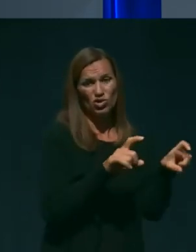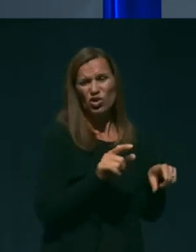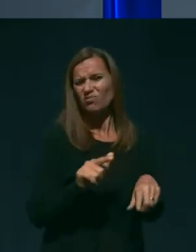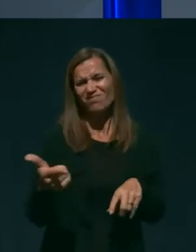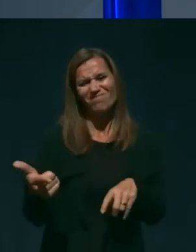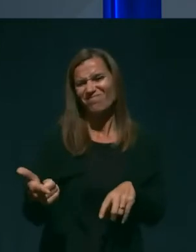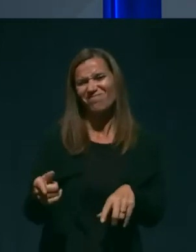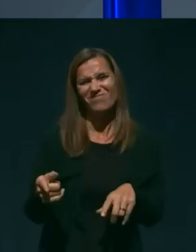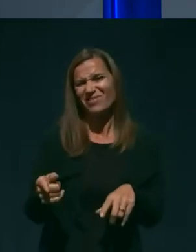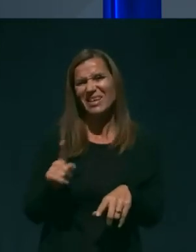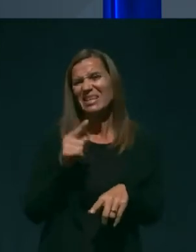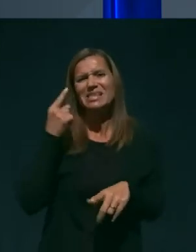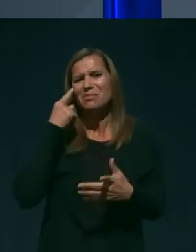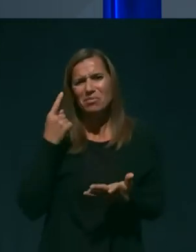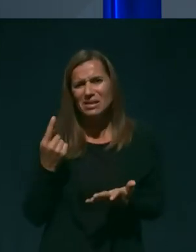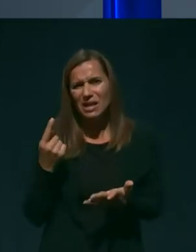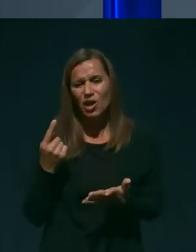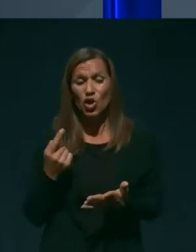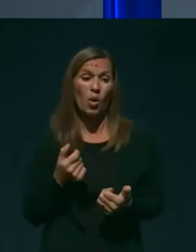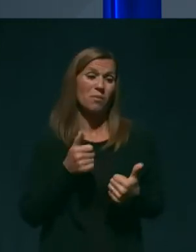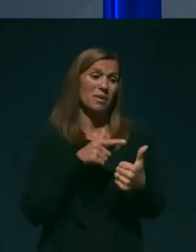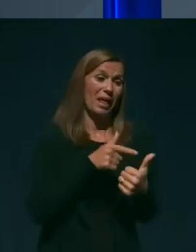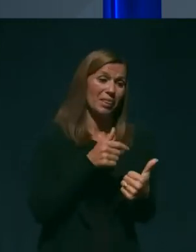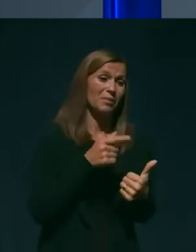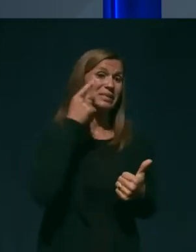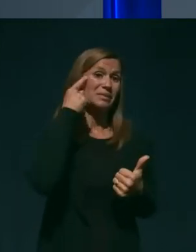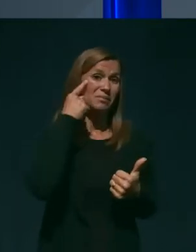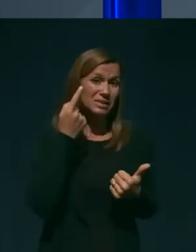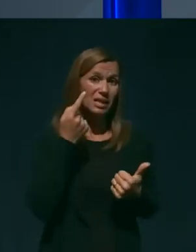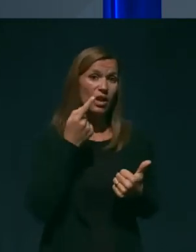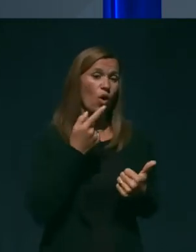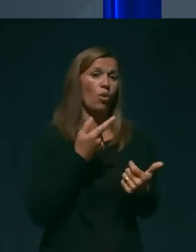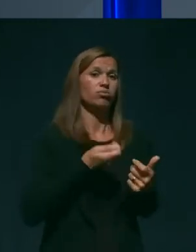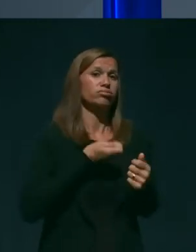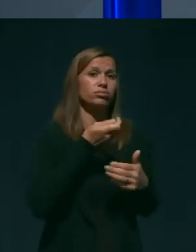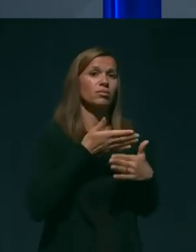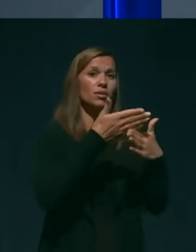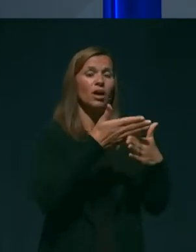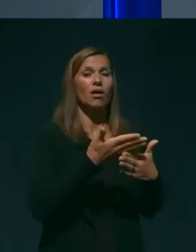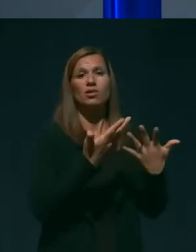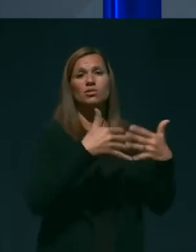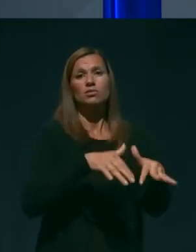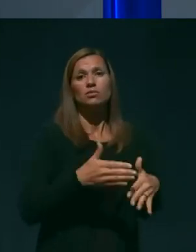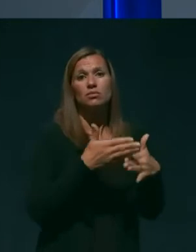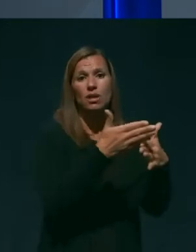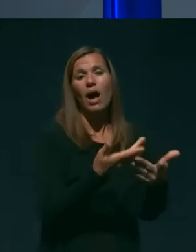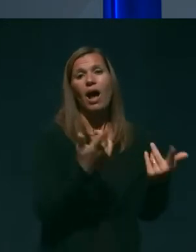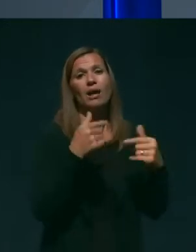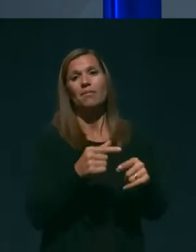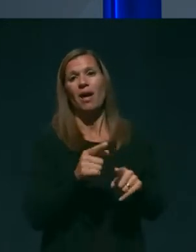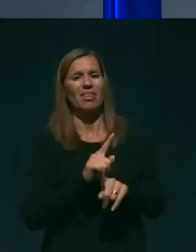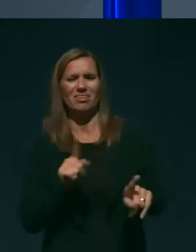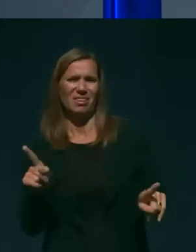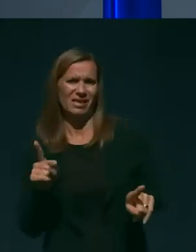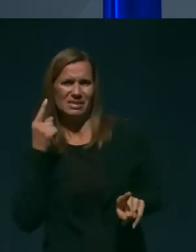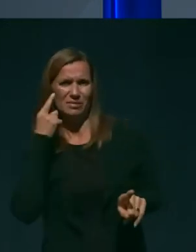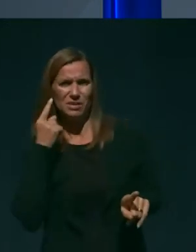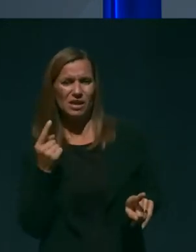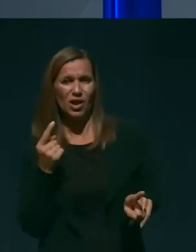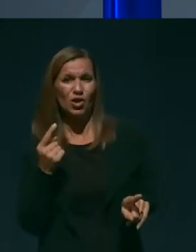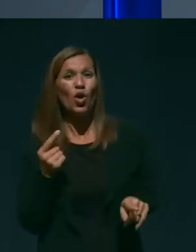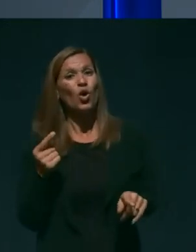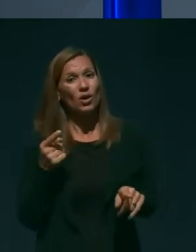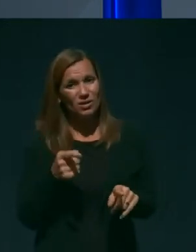Pri tem je smiselna intubacija, pri drugem bolniku pa ne. Na tak način seveda se naredi tudi pri